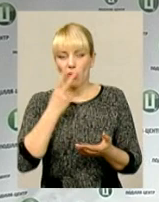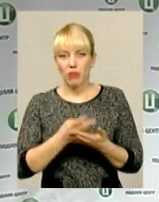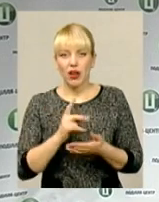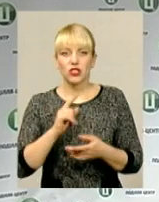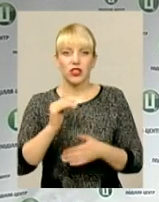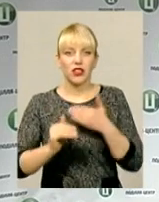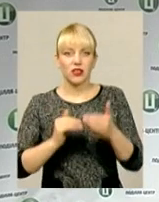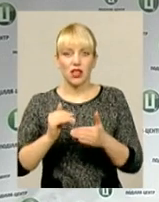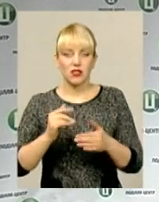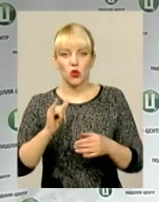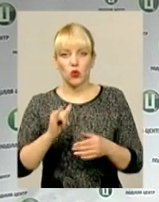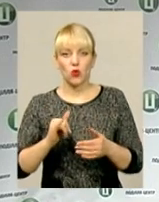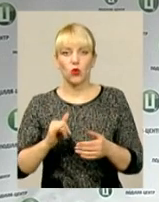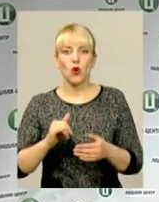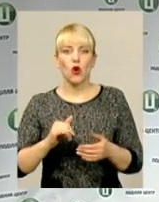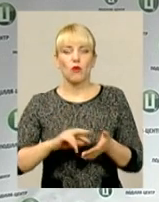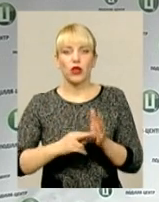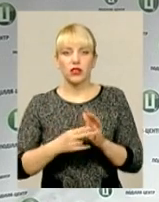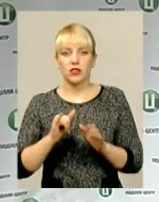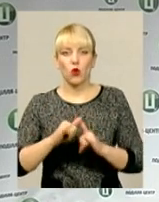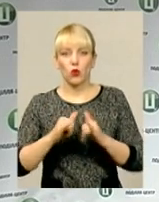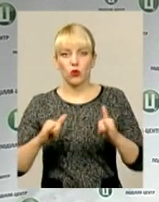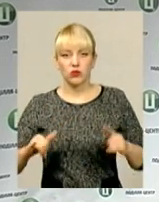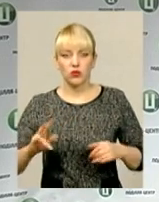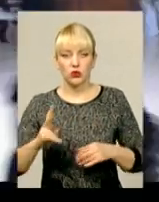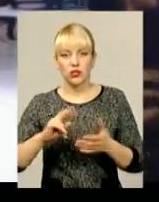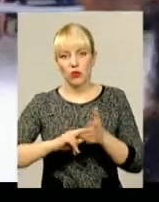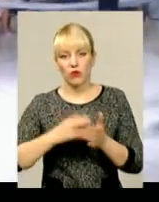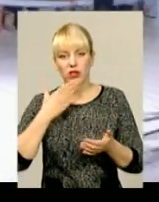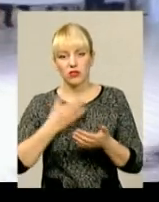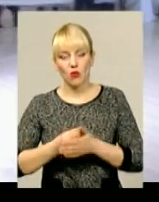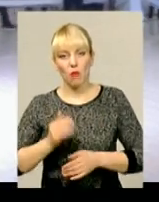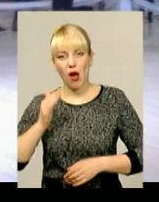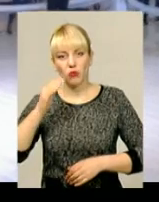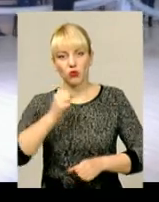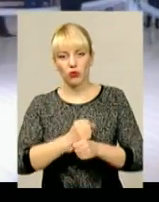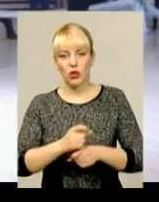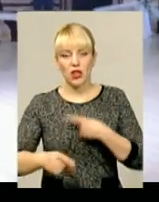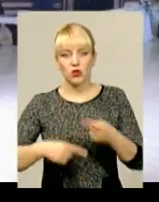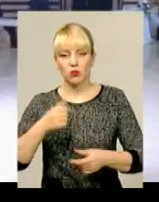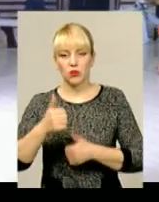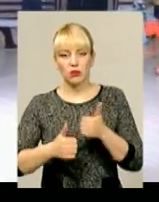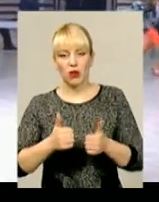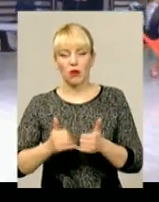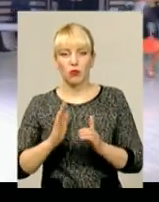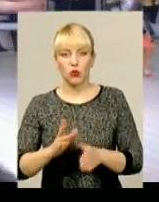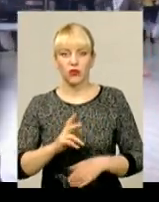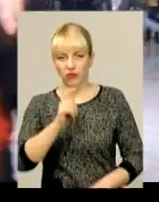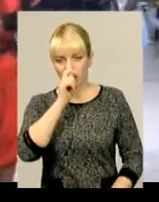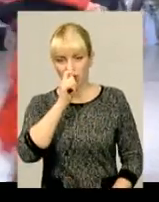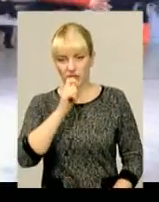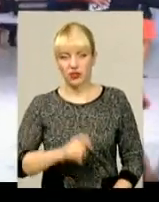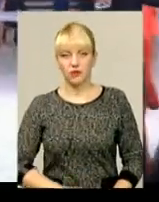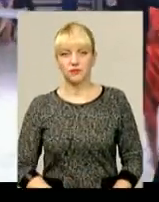розвитку і спланувати майбутню роботу. Наступні змагання для наших танцівників відбудуться вже у квітні.